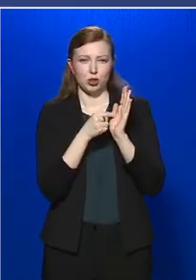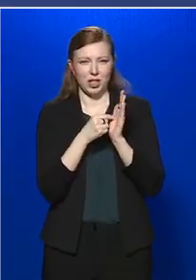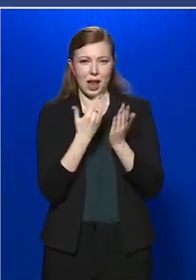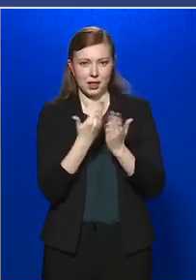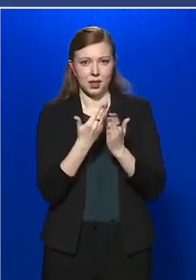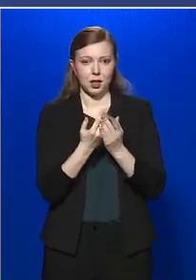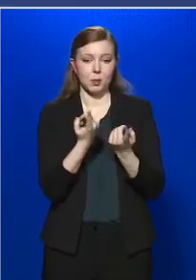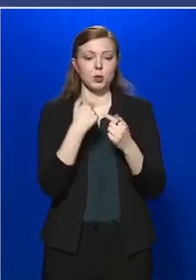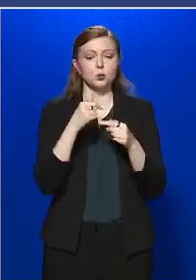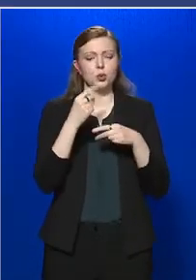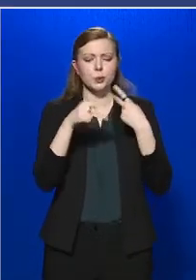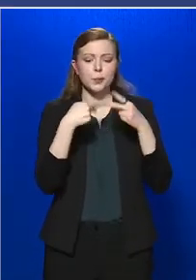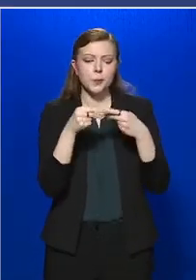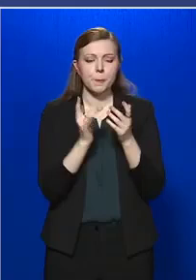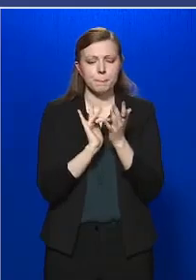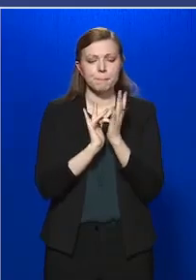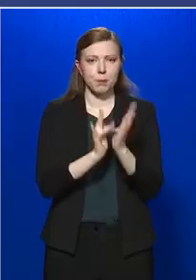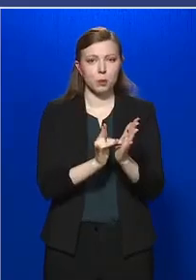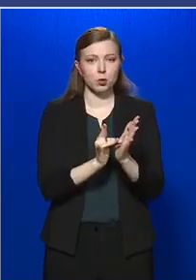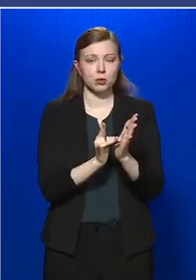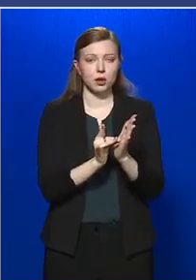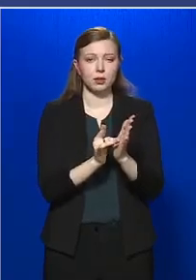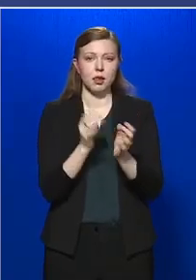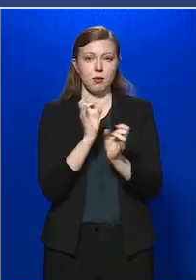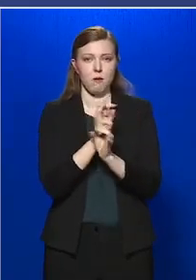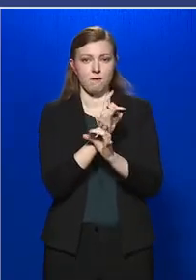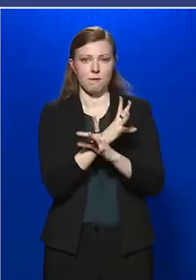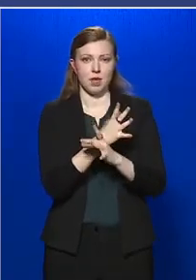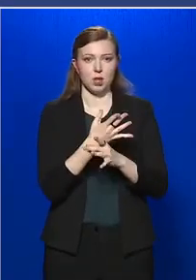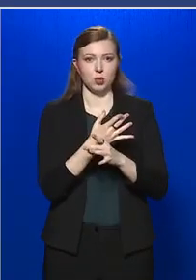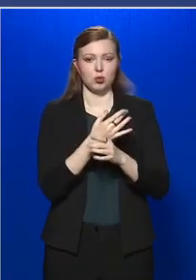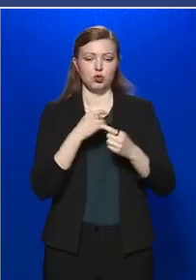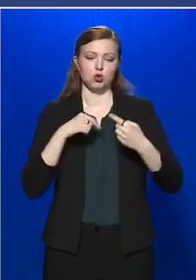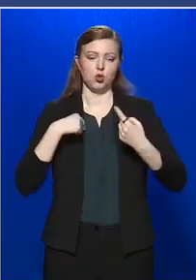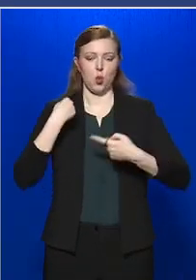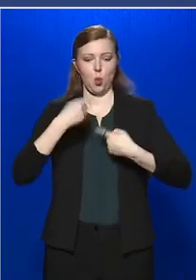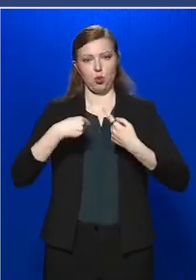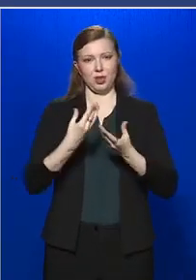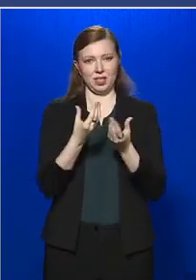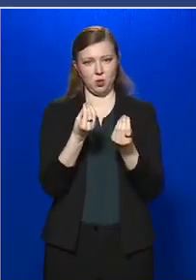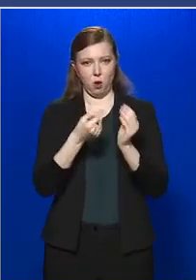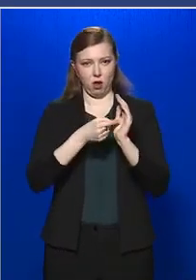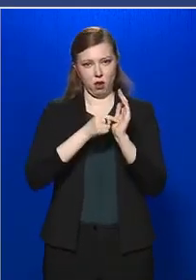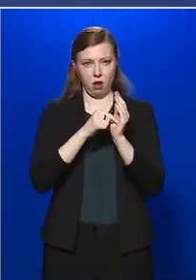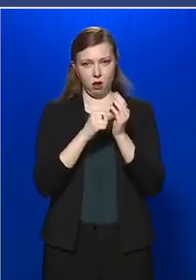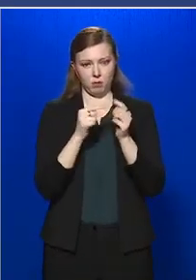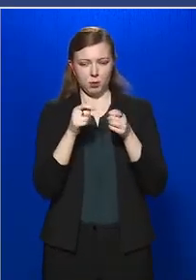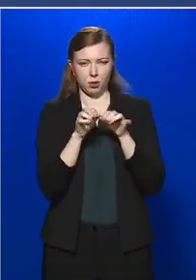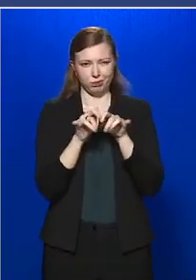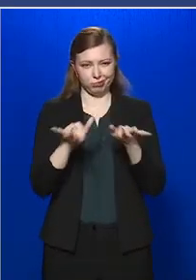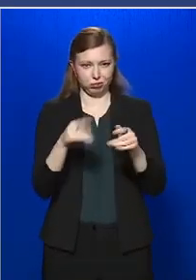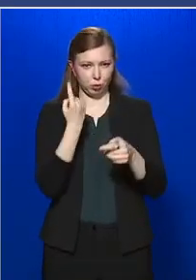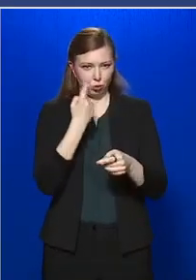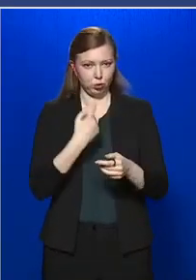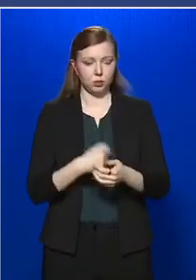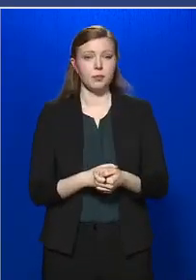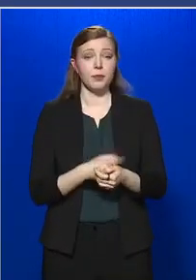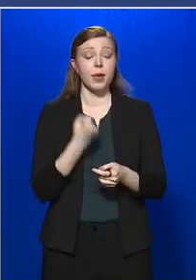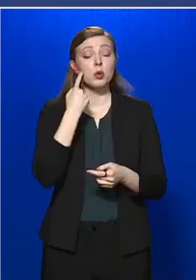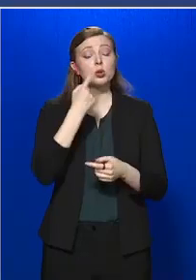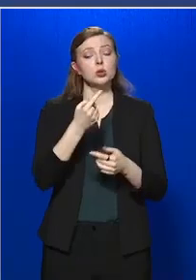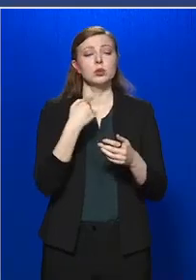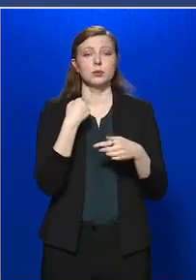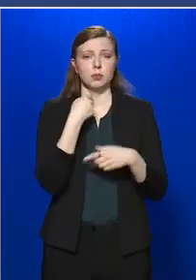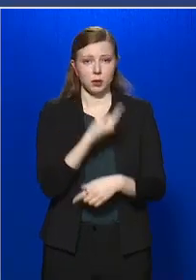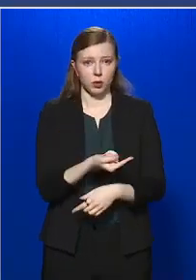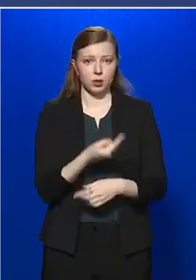amiből ki tudjuk mutatni a vírusnak az örökítő anyagát. Ezzel azt tudjuk megmondani, hogy